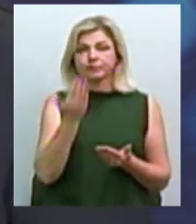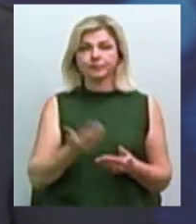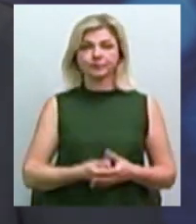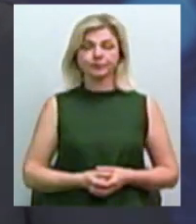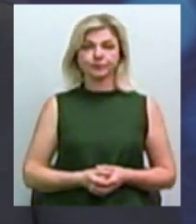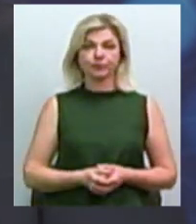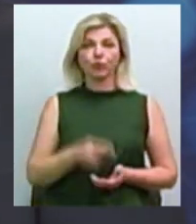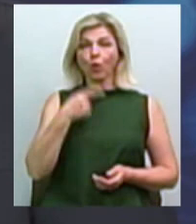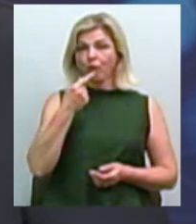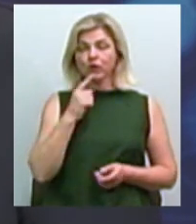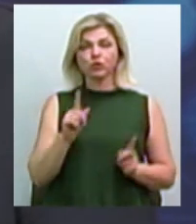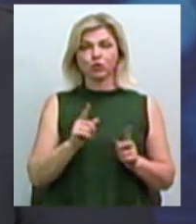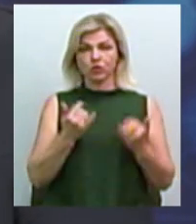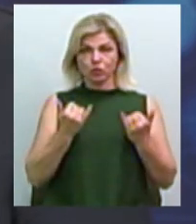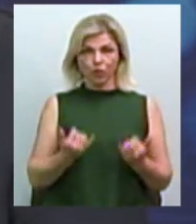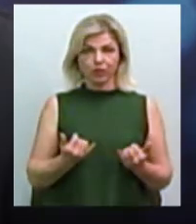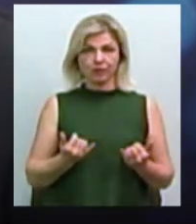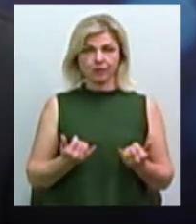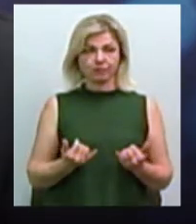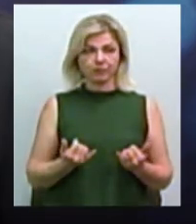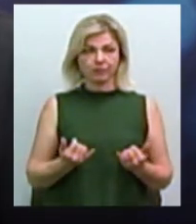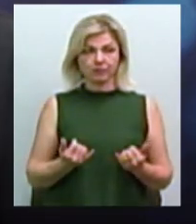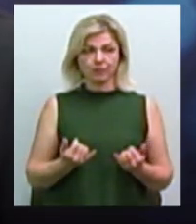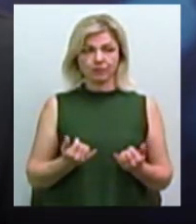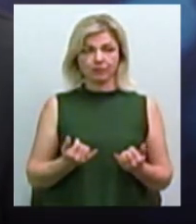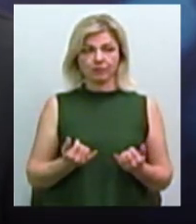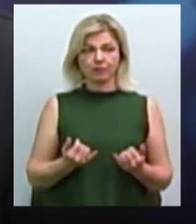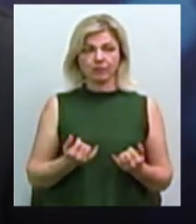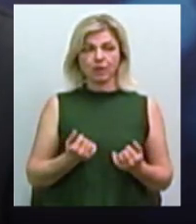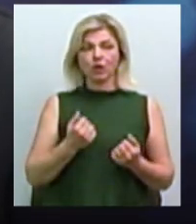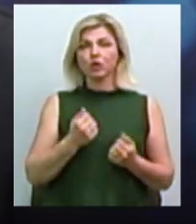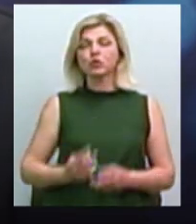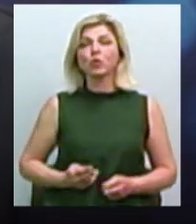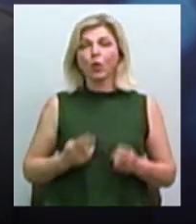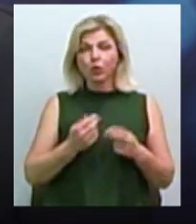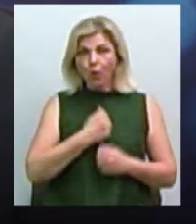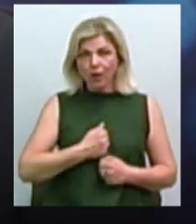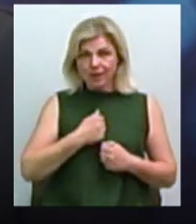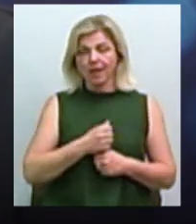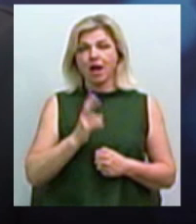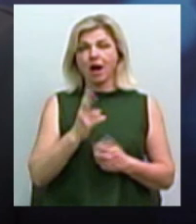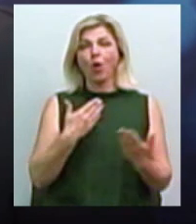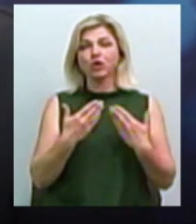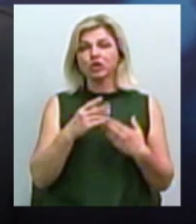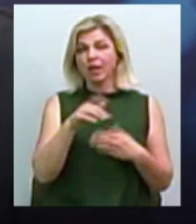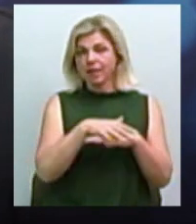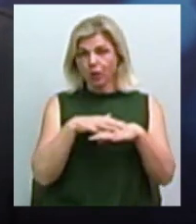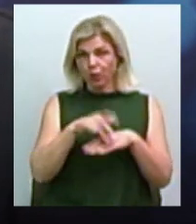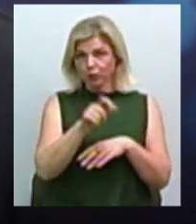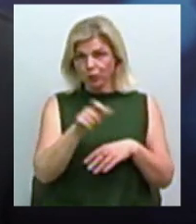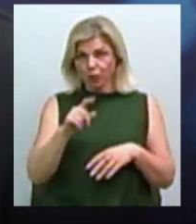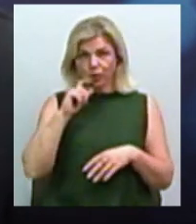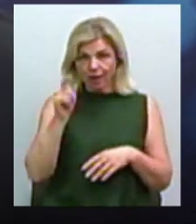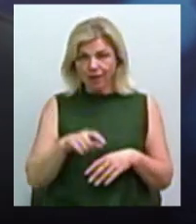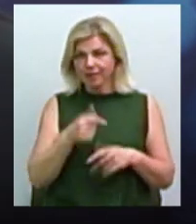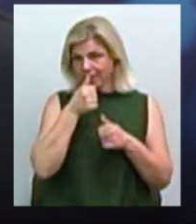Знаєте, говорити про те, що сьогодні це злоді по відношенню до народу України, я, наприклад, не можу.